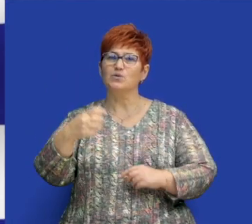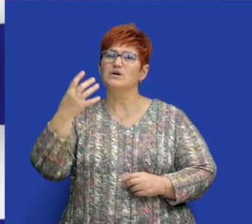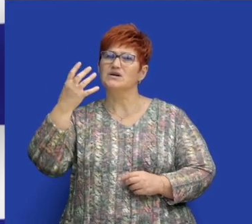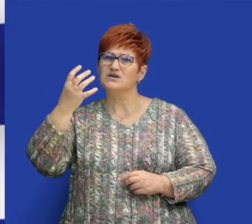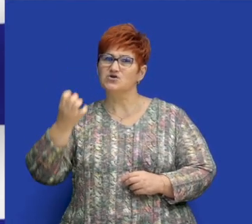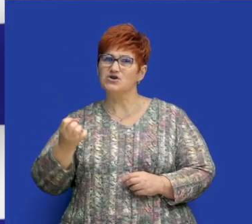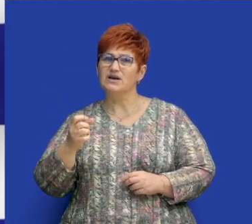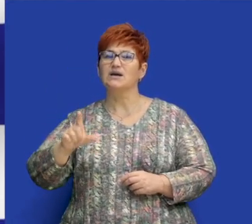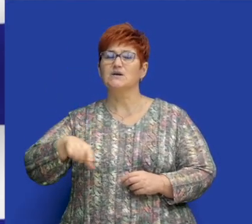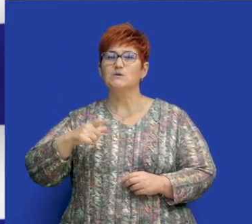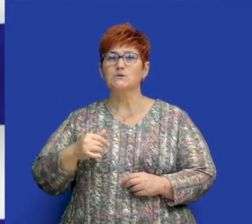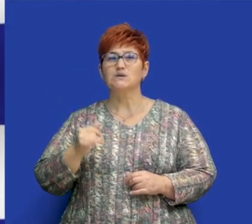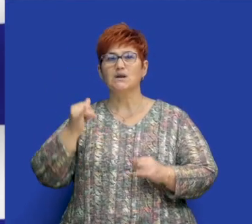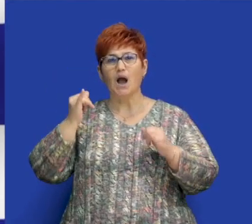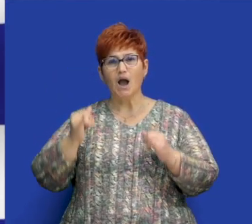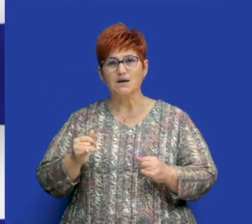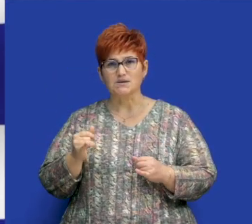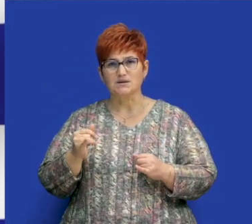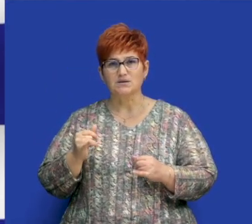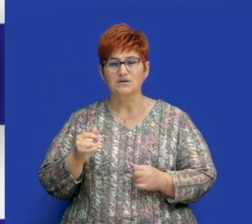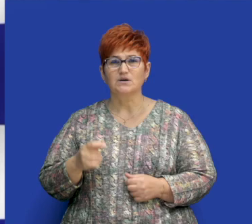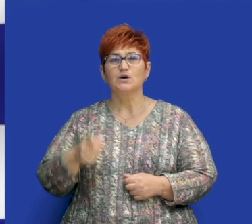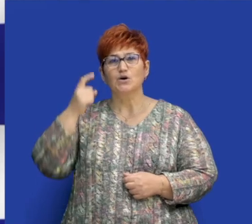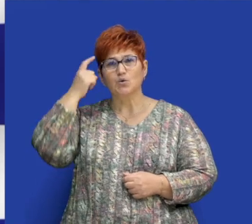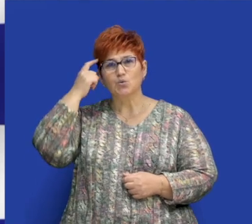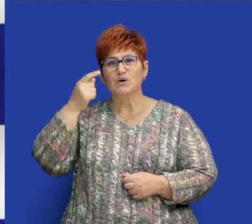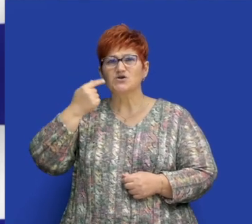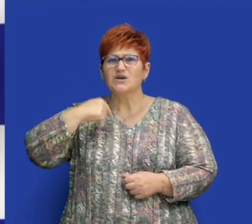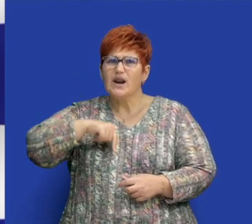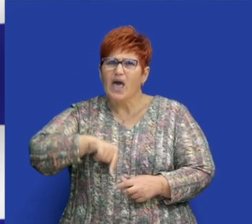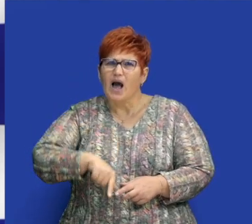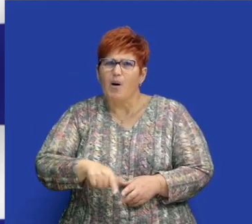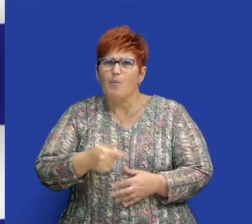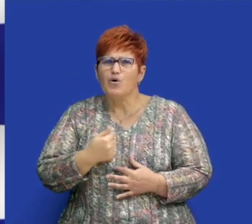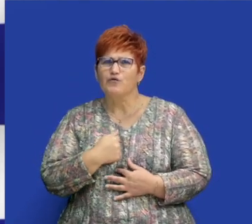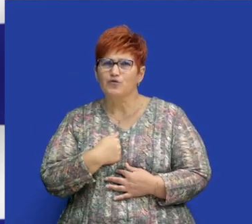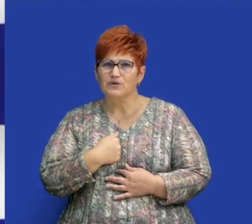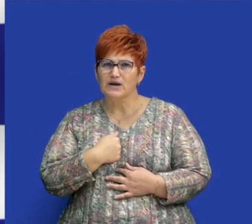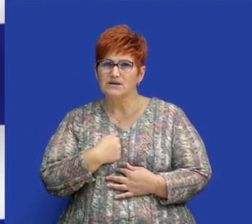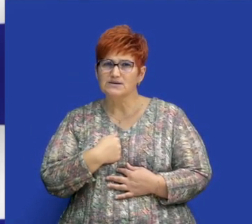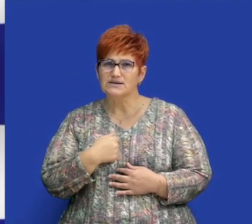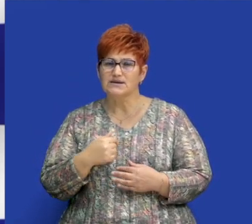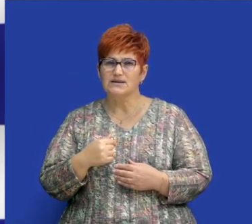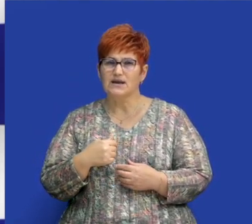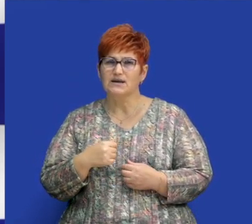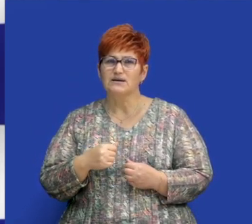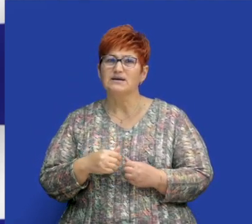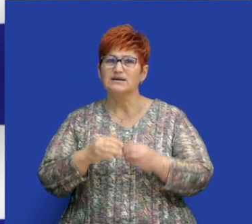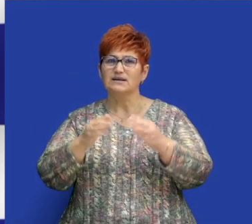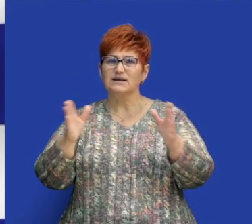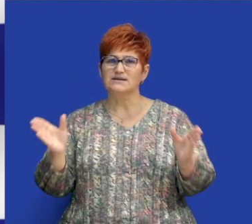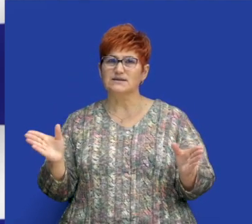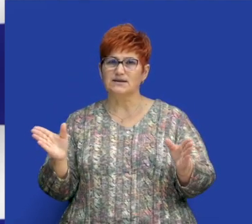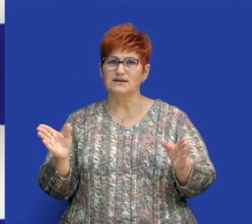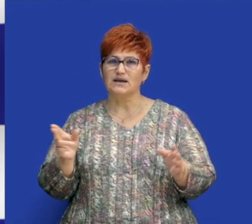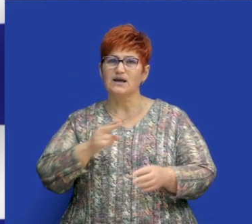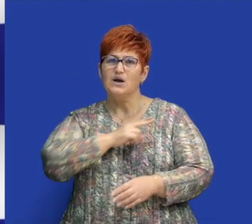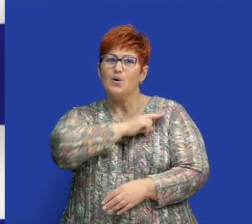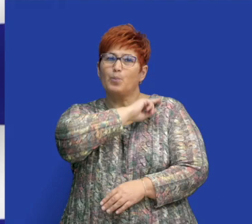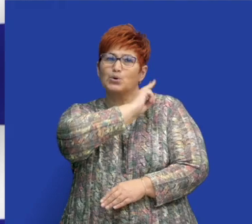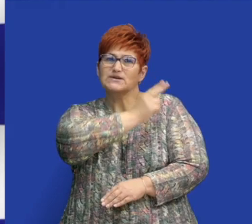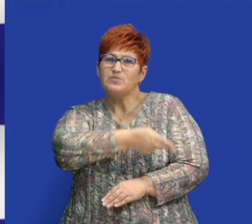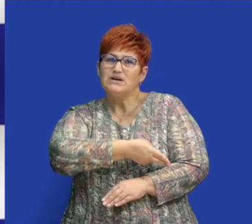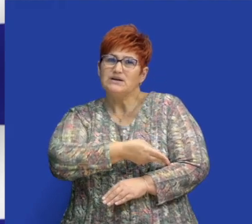vízzel keverünk, tejfehér színt kap. Ugyancsak ismert a metakszakonyak. Az étkezéshez fehérbort isznak, amely a